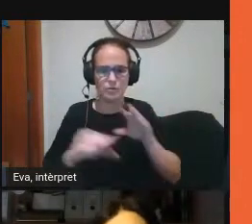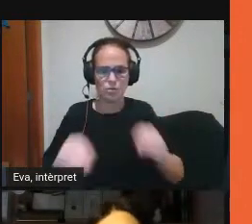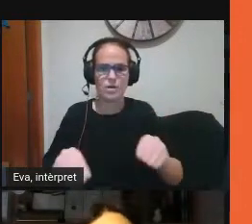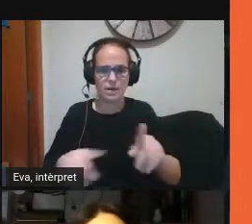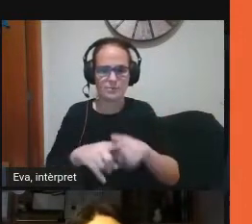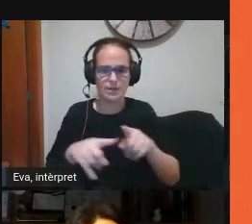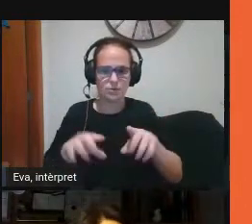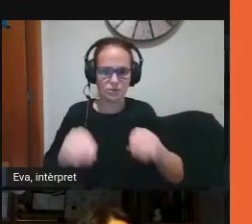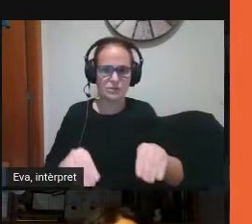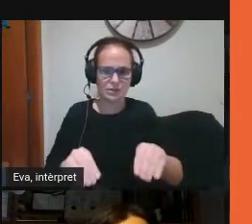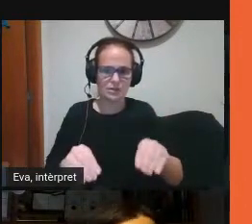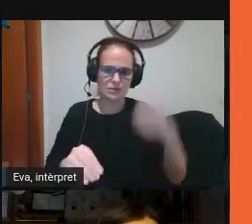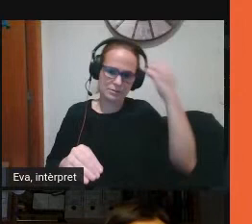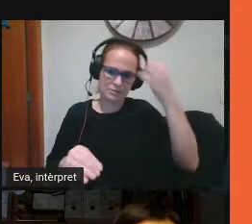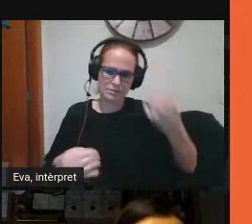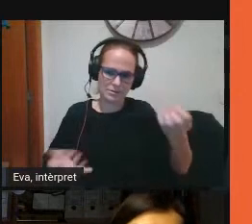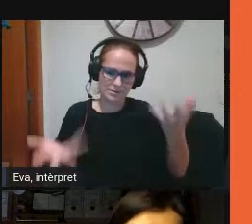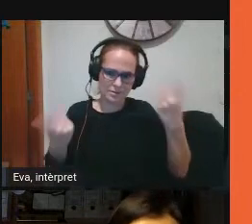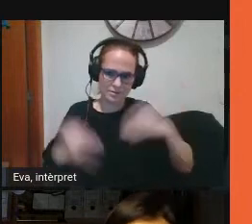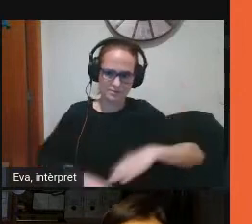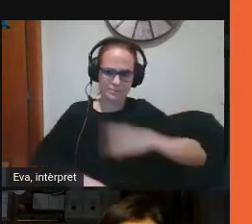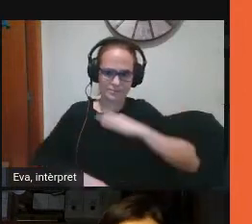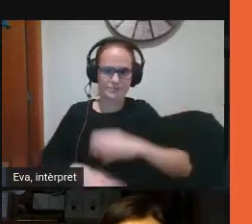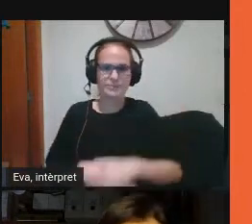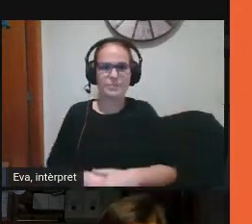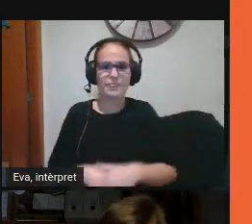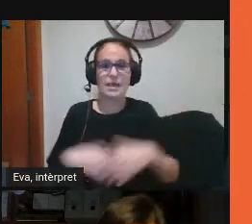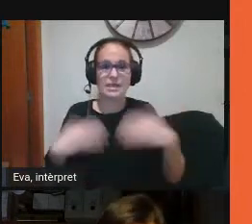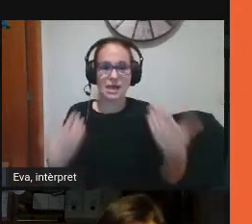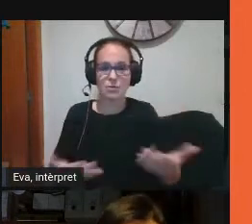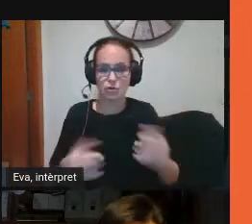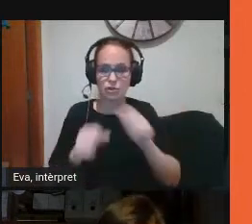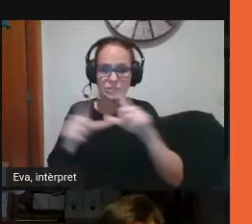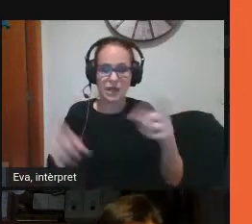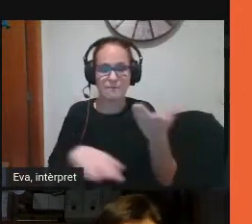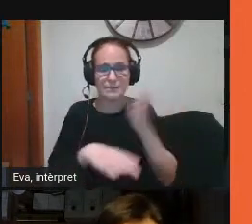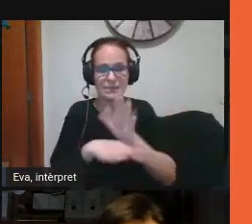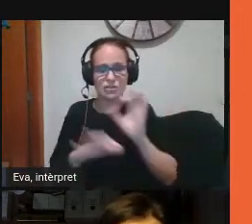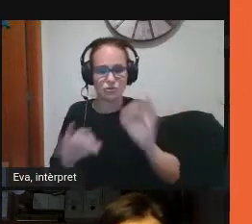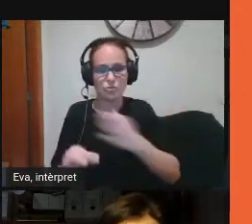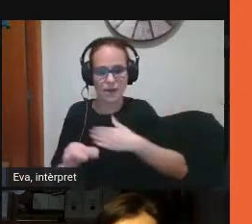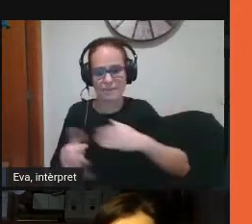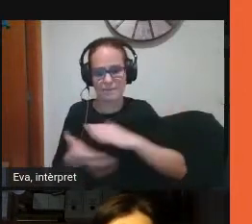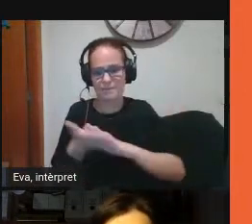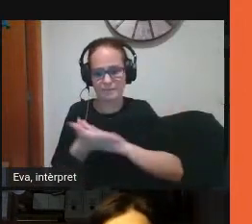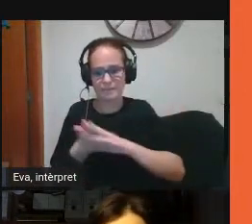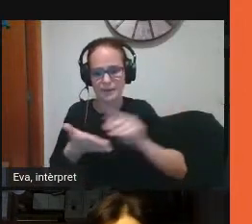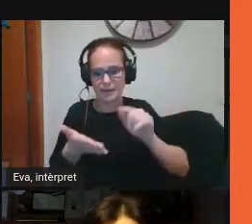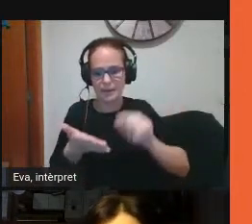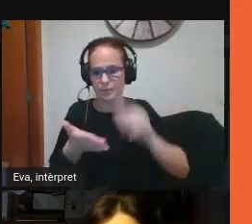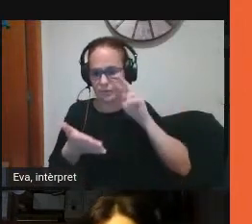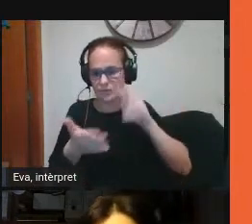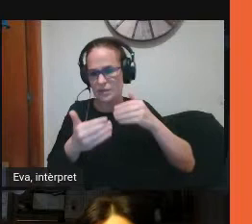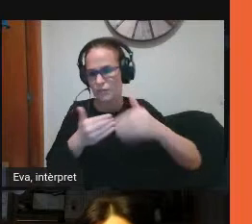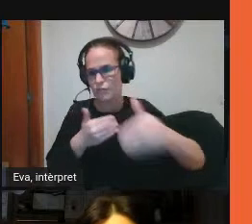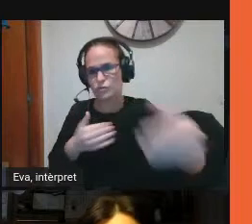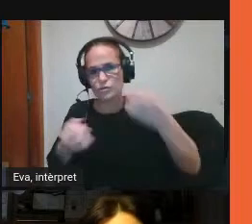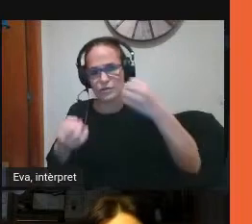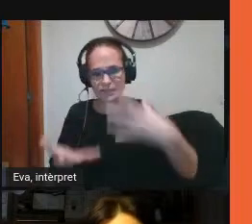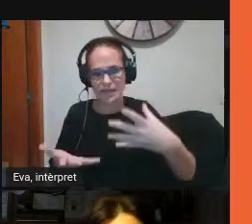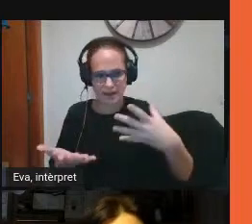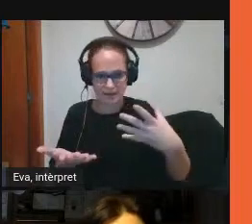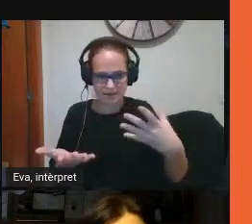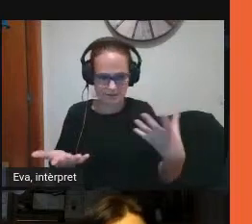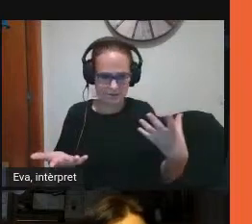llavors no podem acabar aquesta presentació sense parlar de la perspectiva de futur aquests últims